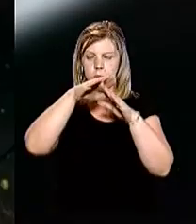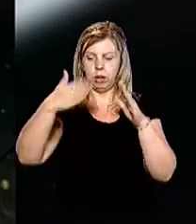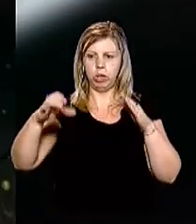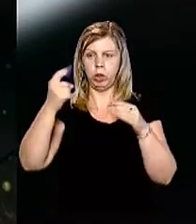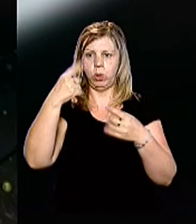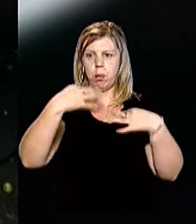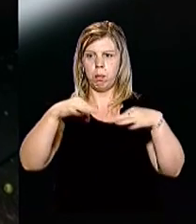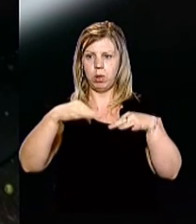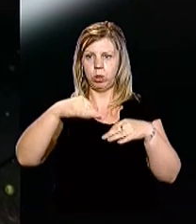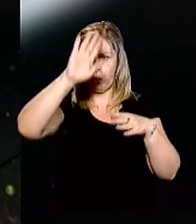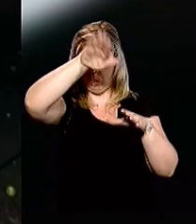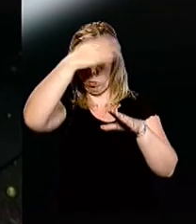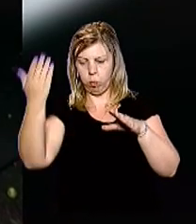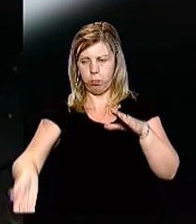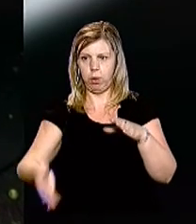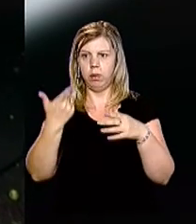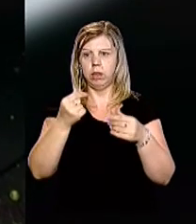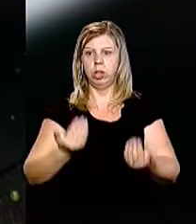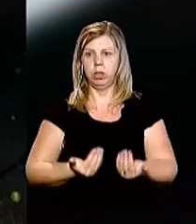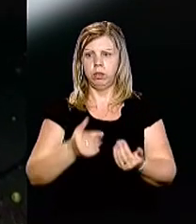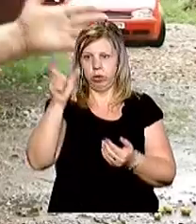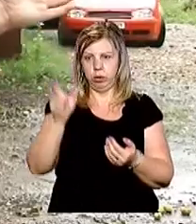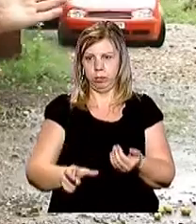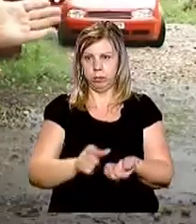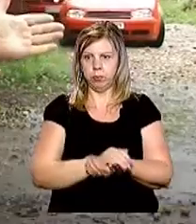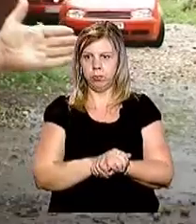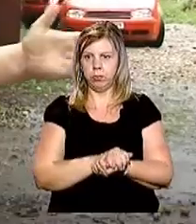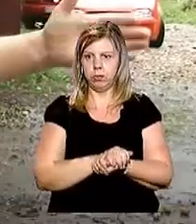один автомобіль впав дах із будинку, де мешкає чоловік.